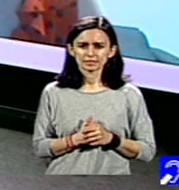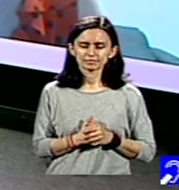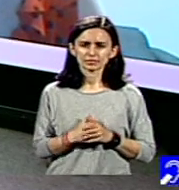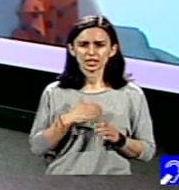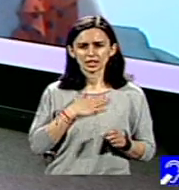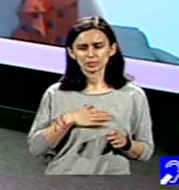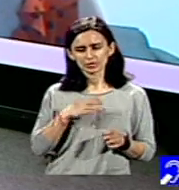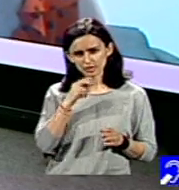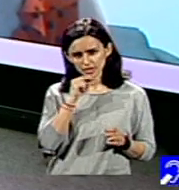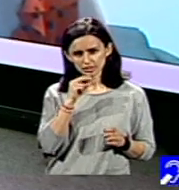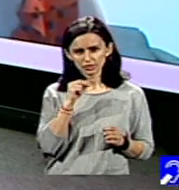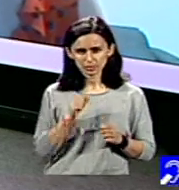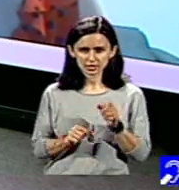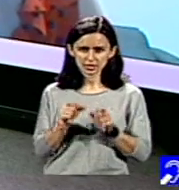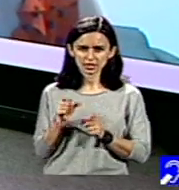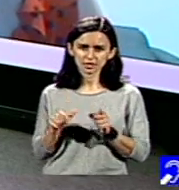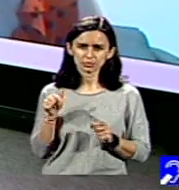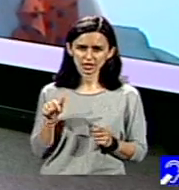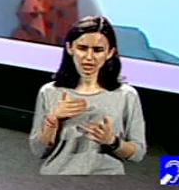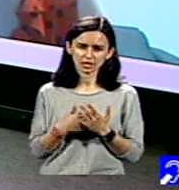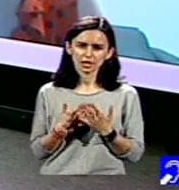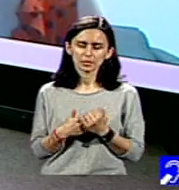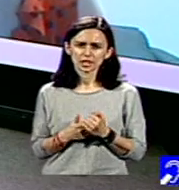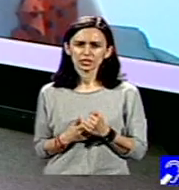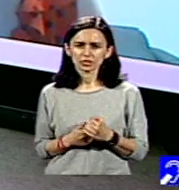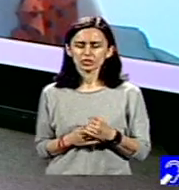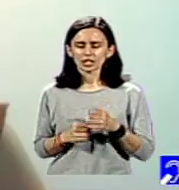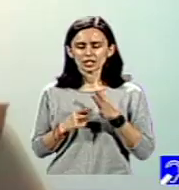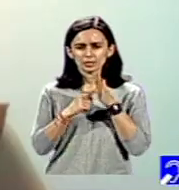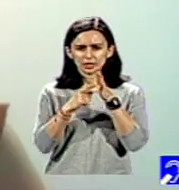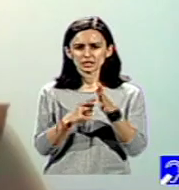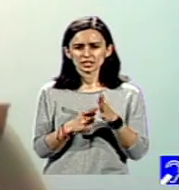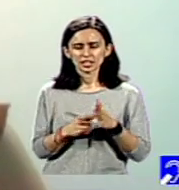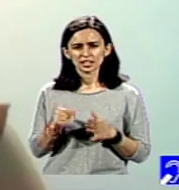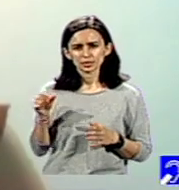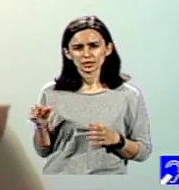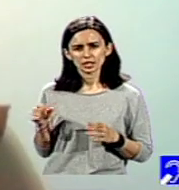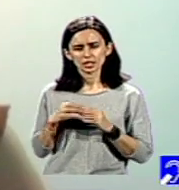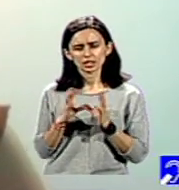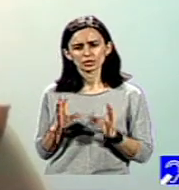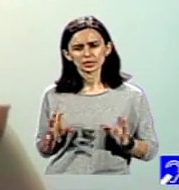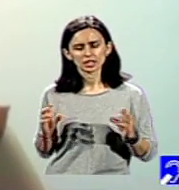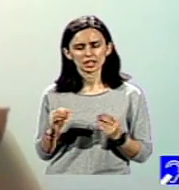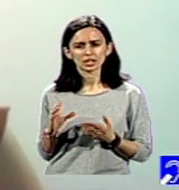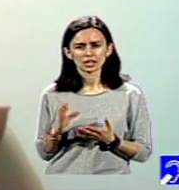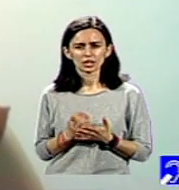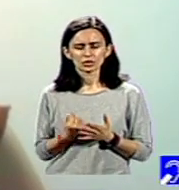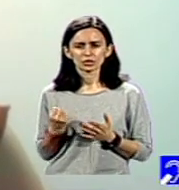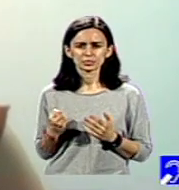pomenesc despre el, doar pentru că reprezentantul României a obținut un loc